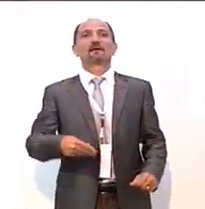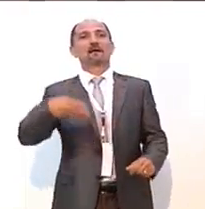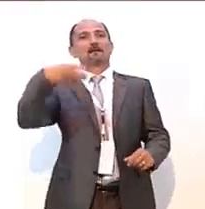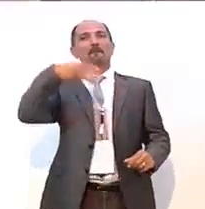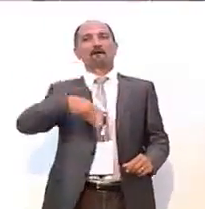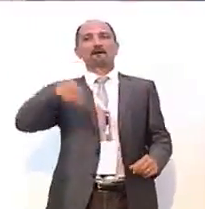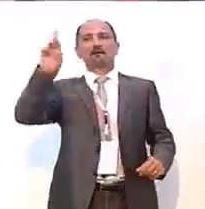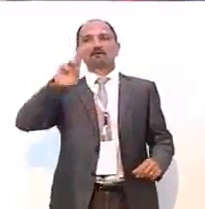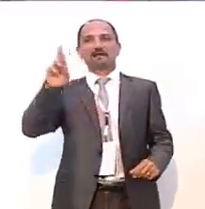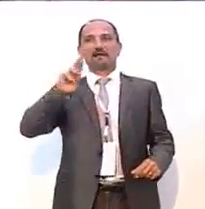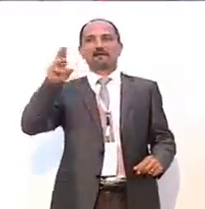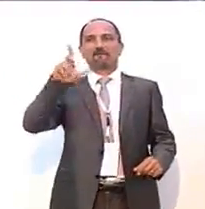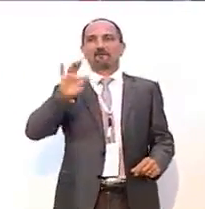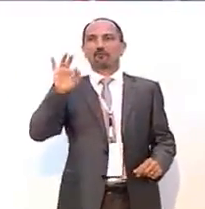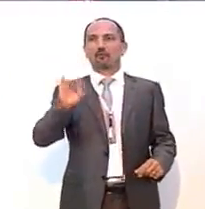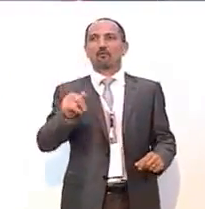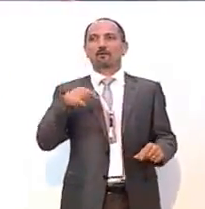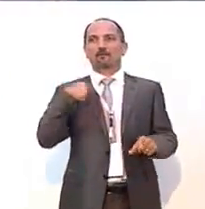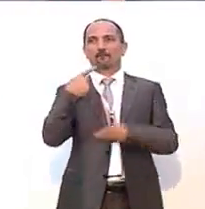e poi Mario Giro.